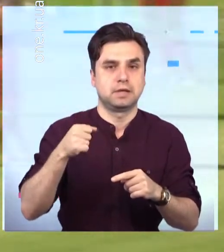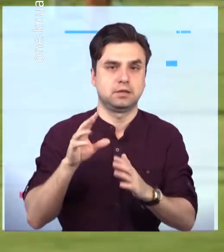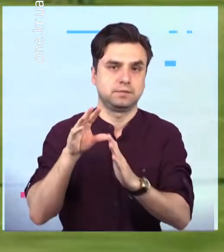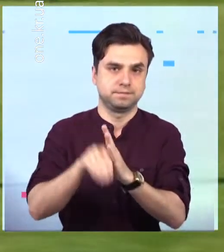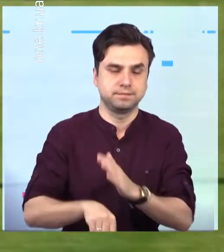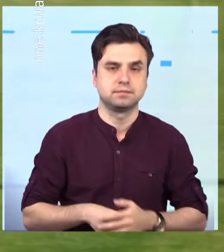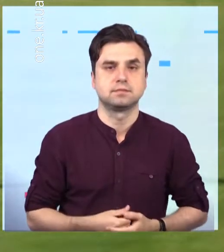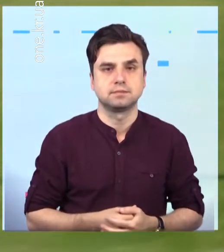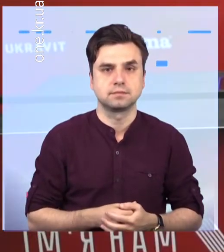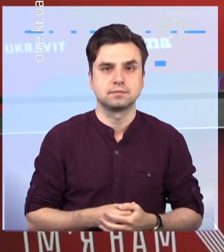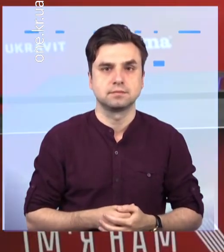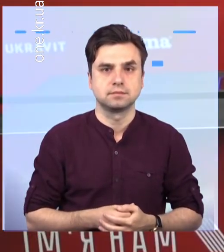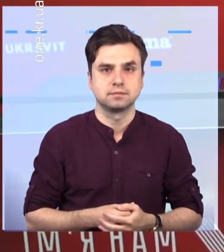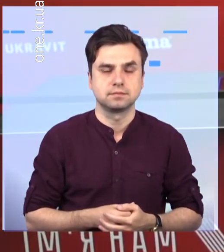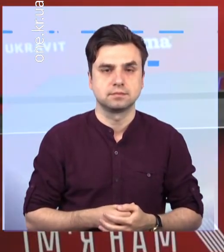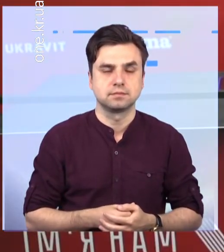першій лізі.